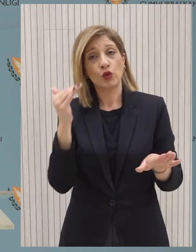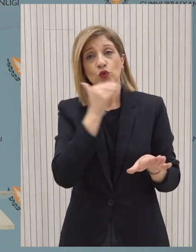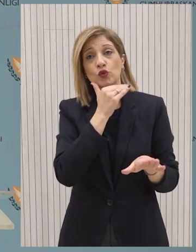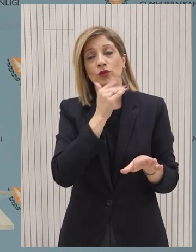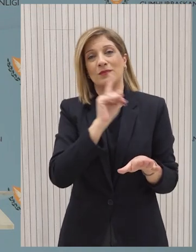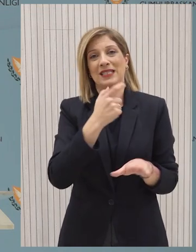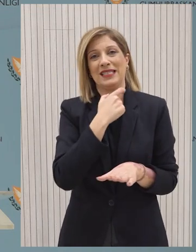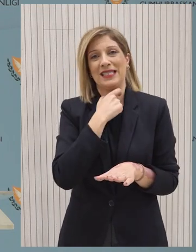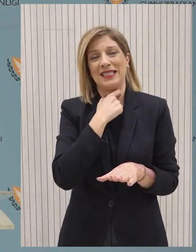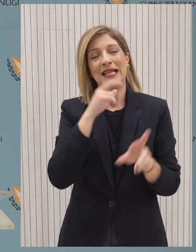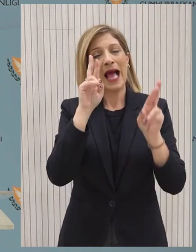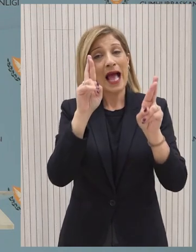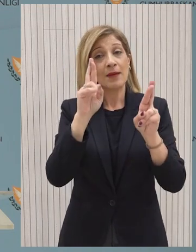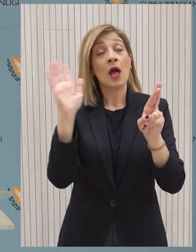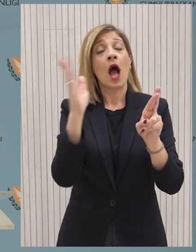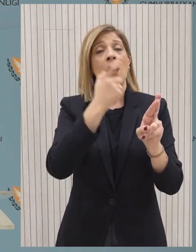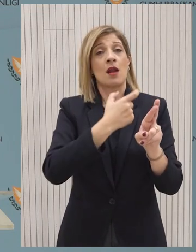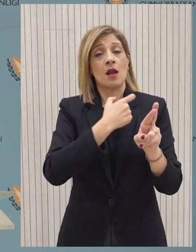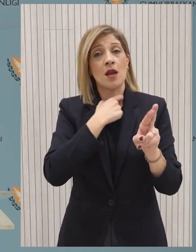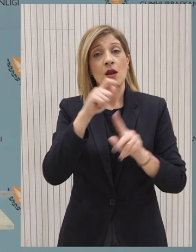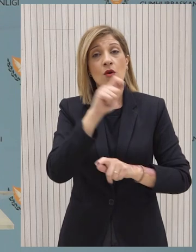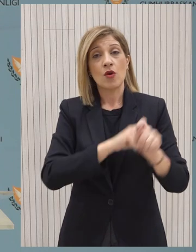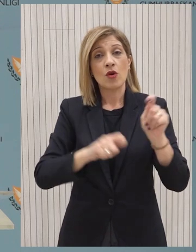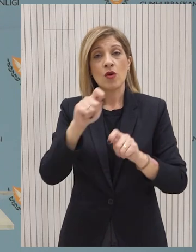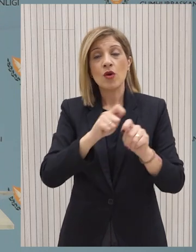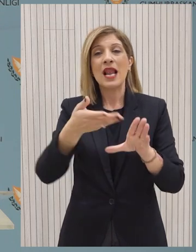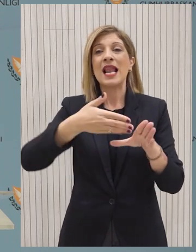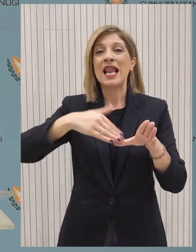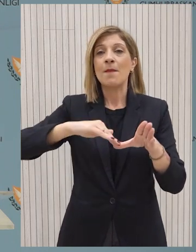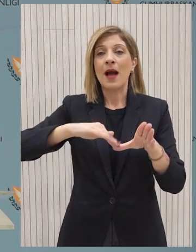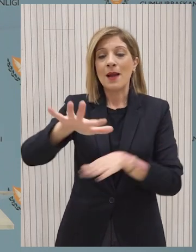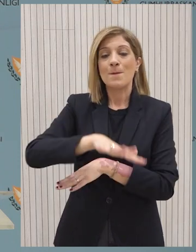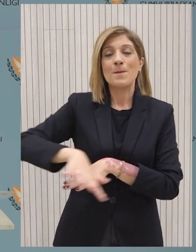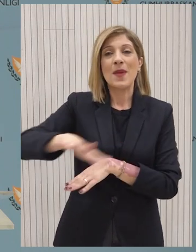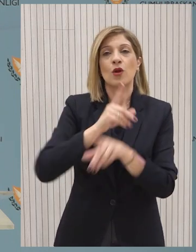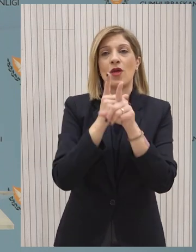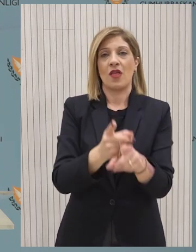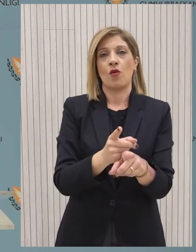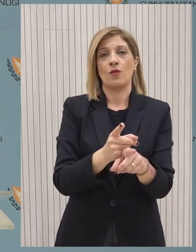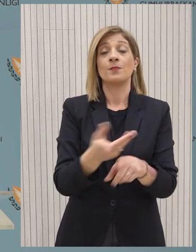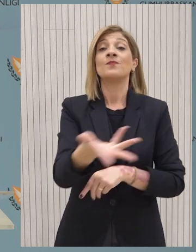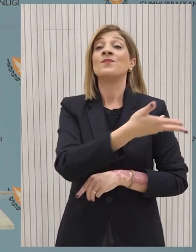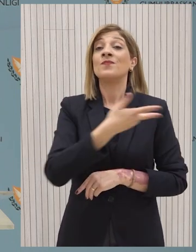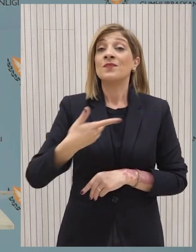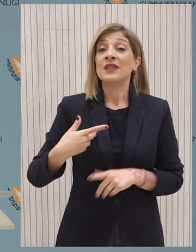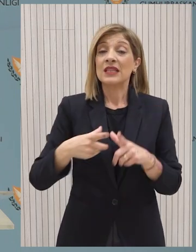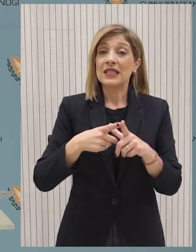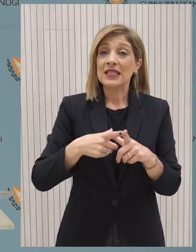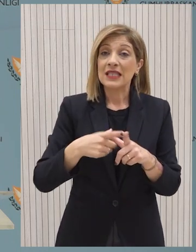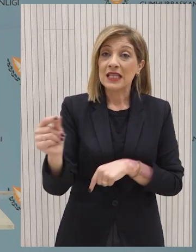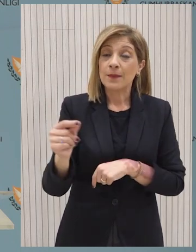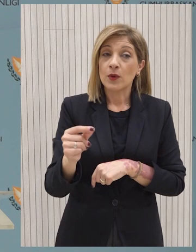λιμανιού στην ευρύτερη περιοχή. Εμείς, παναλαμβάνουμε ακόμη μια φορά, ότι έχουμε παρουσιάσει αυτή την πρωτοβουλία